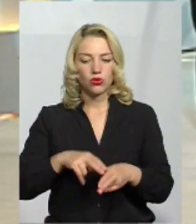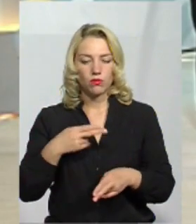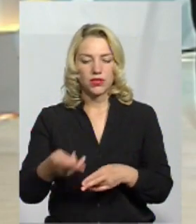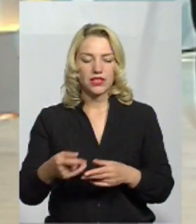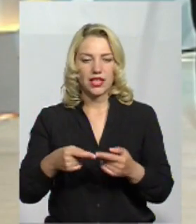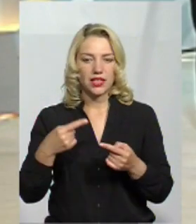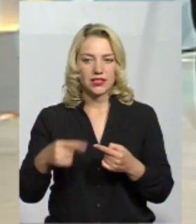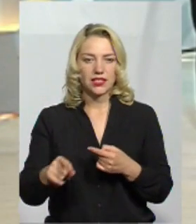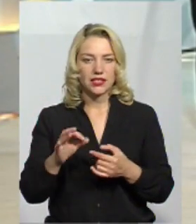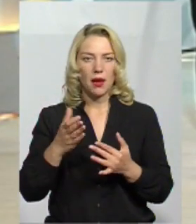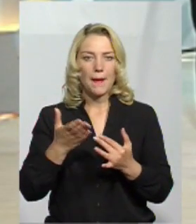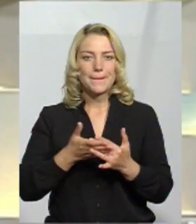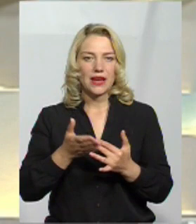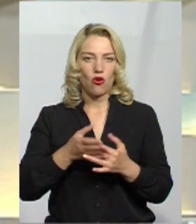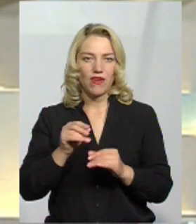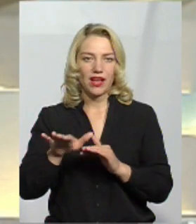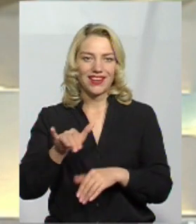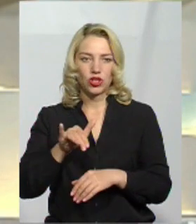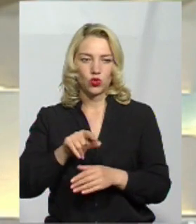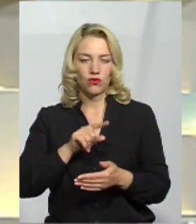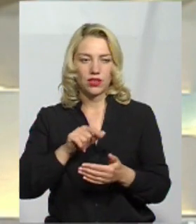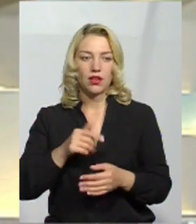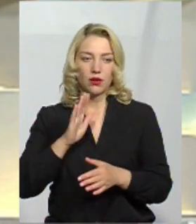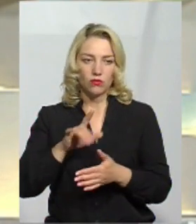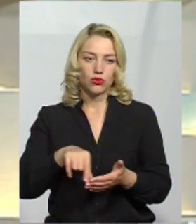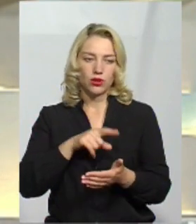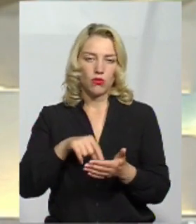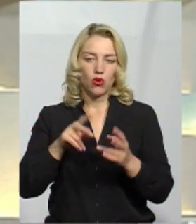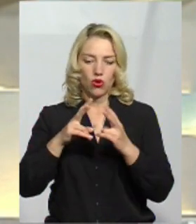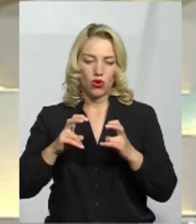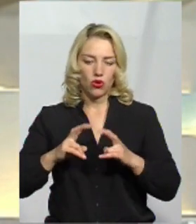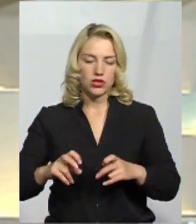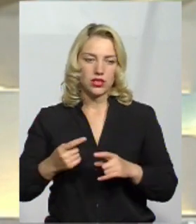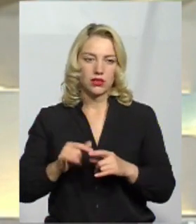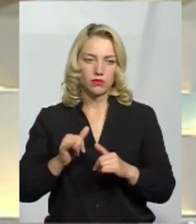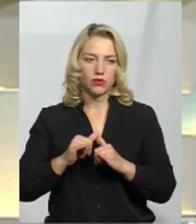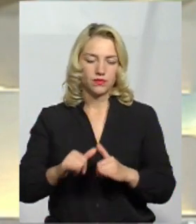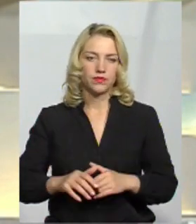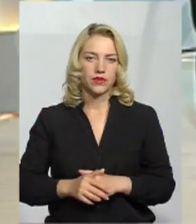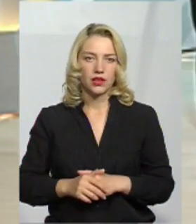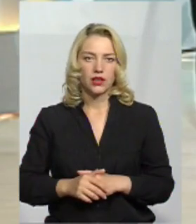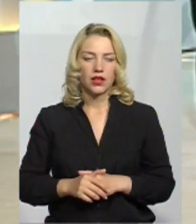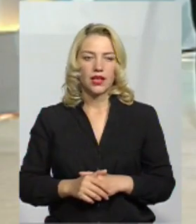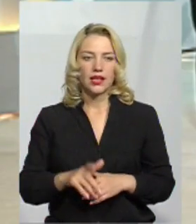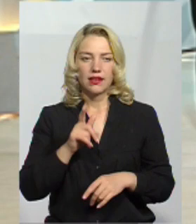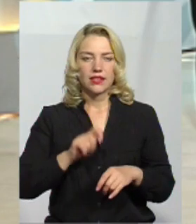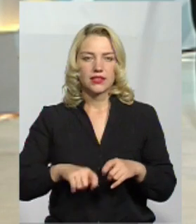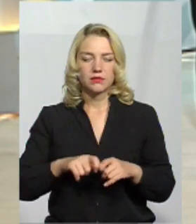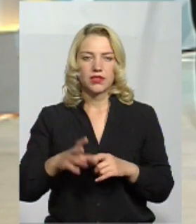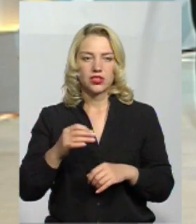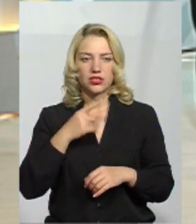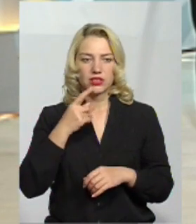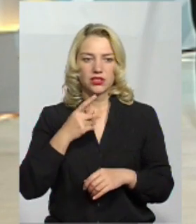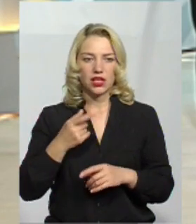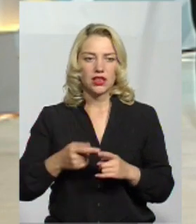якою буде вимагати пільгове кредитування? Будемо ставити на розгляд розвиток суспільного. І експерт ще зауважила, хотіла